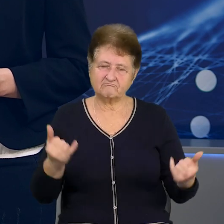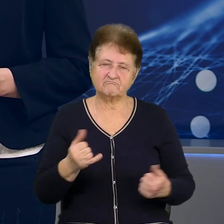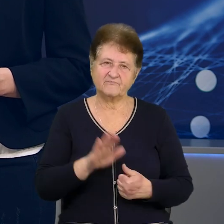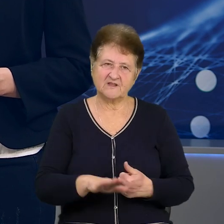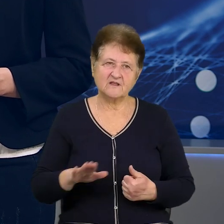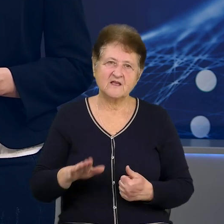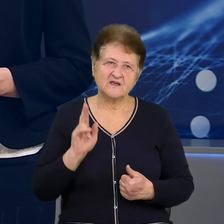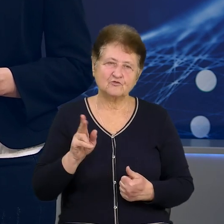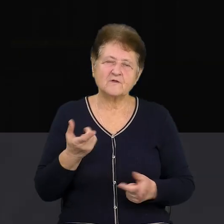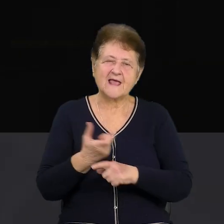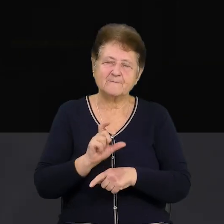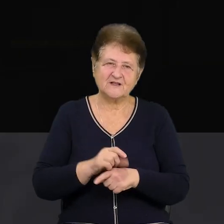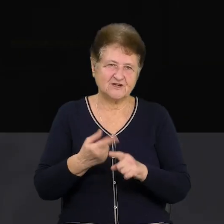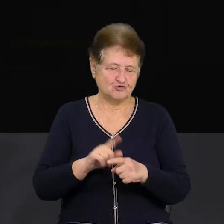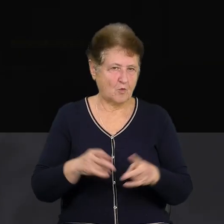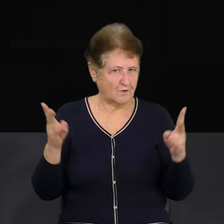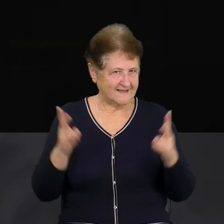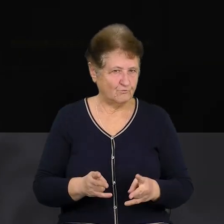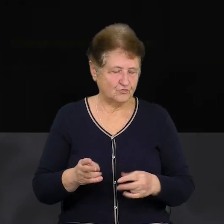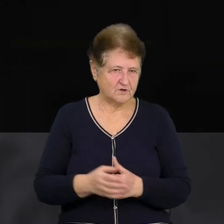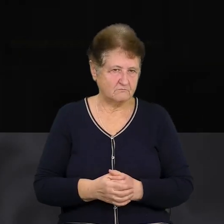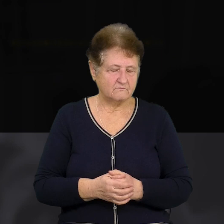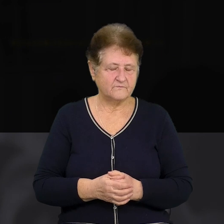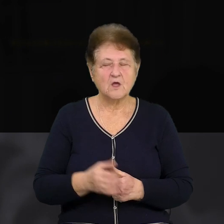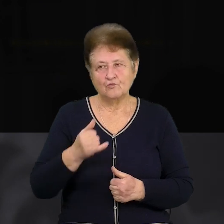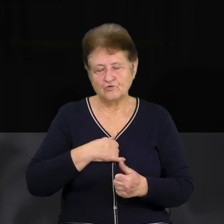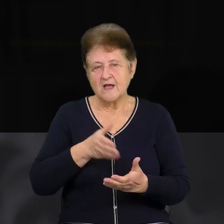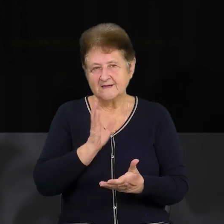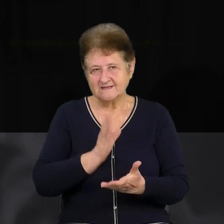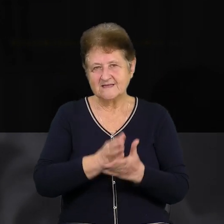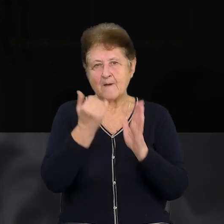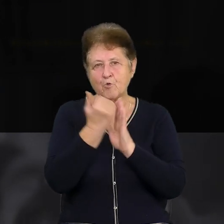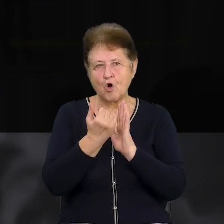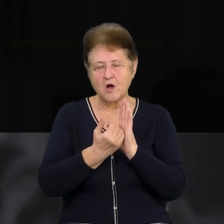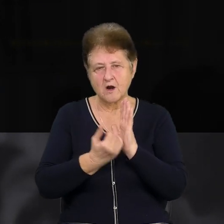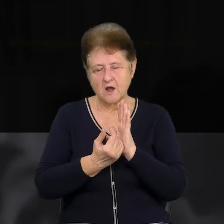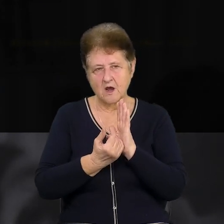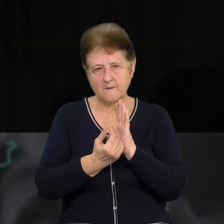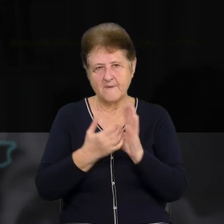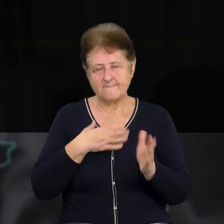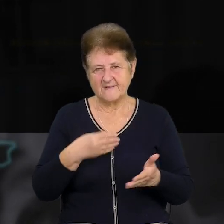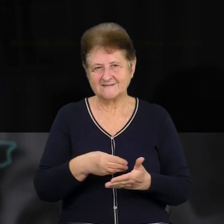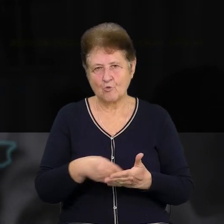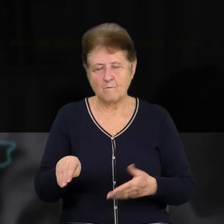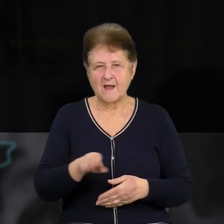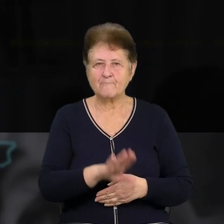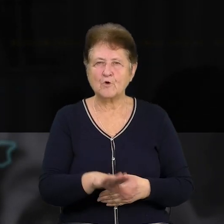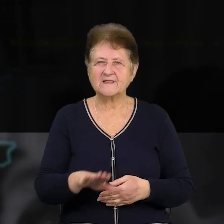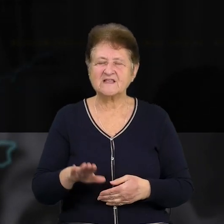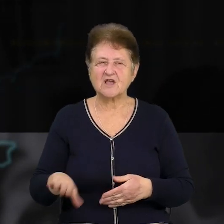хто найбільше цього потребує. Щороку у нас також є програма. Ми закупаємо дитячі